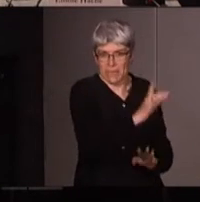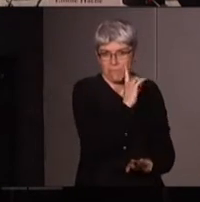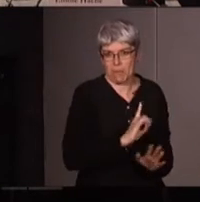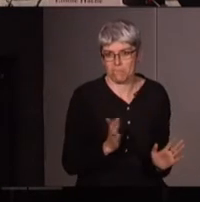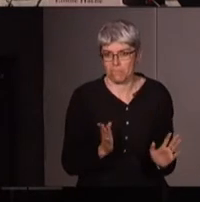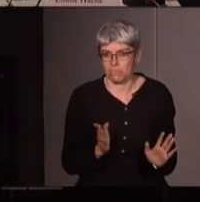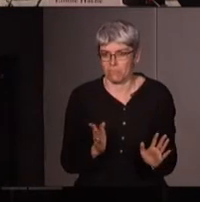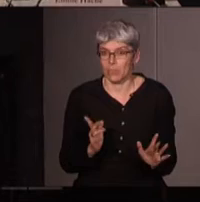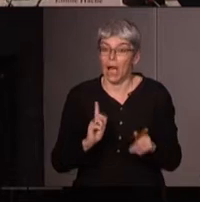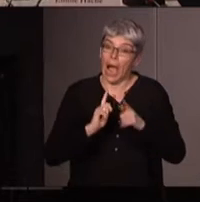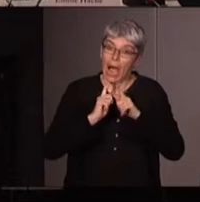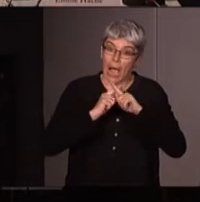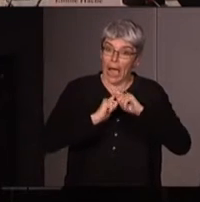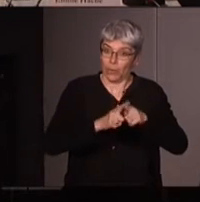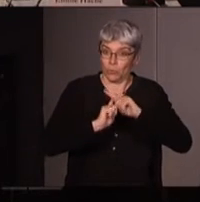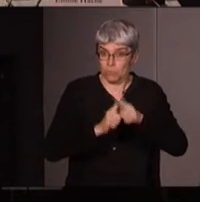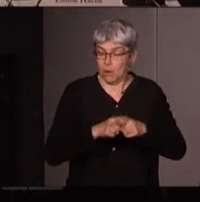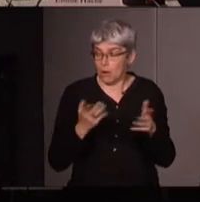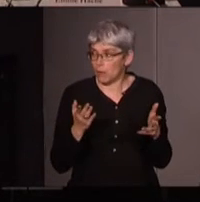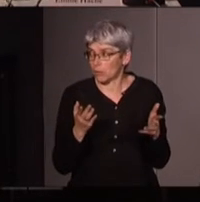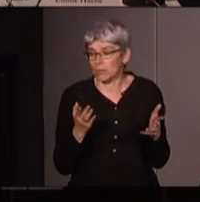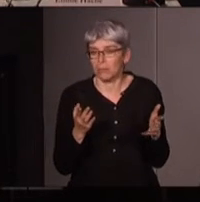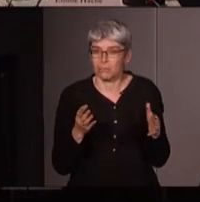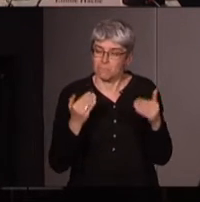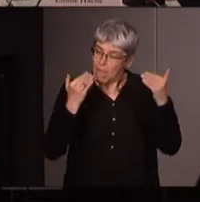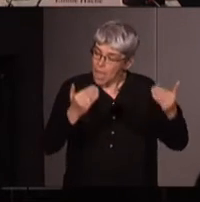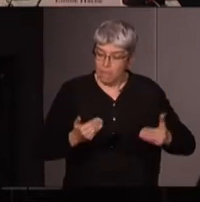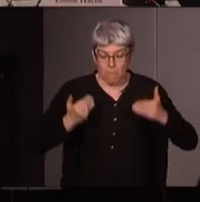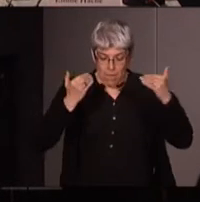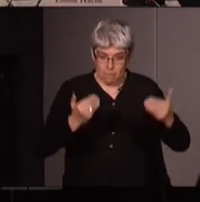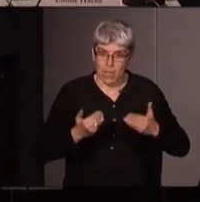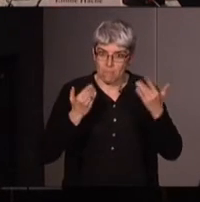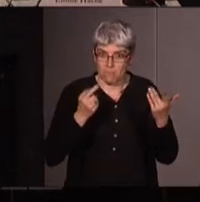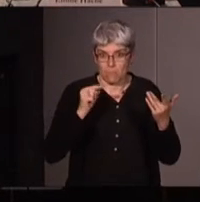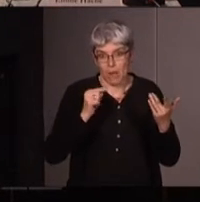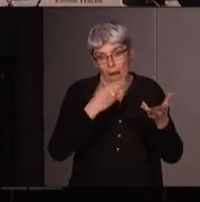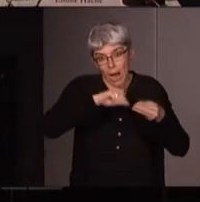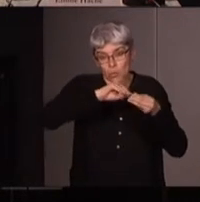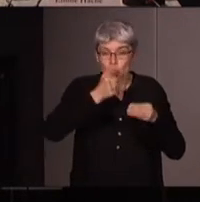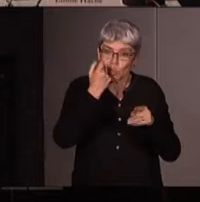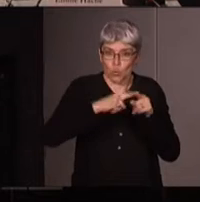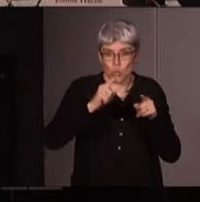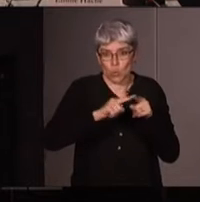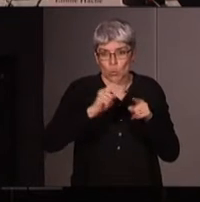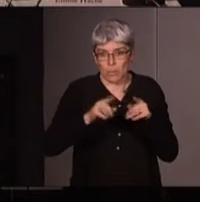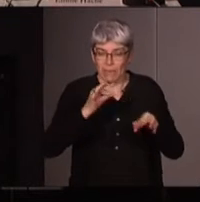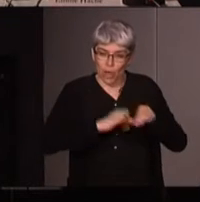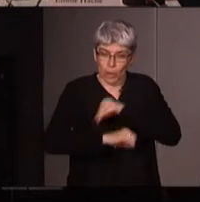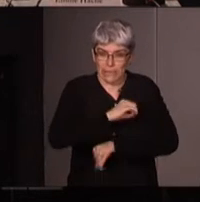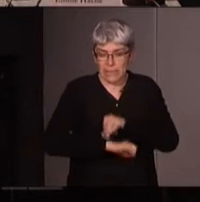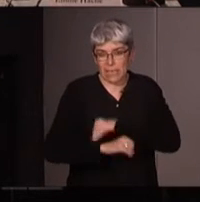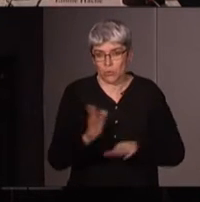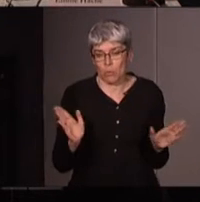'argument qu'on trouve tourne toujours autour un peu de la même chose et il faudrait y rajouter un argument plus organisationnel mais